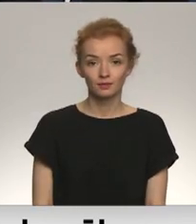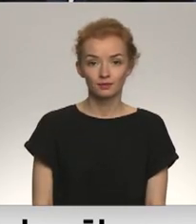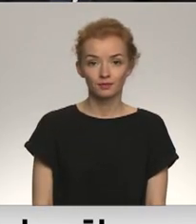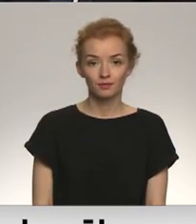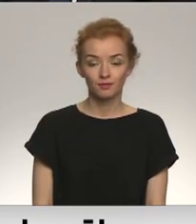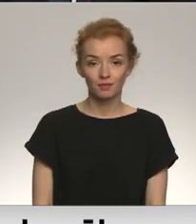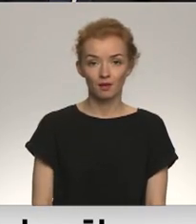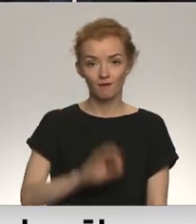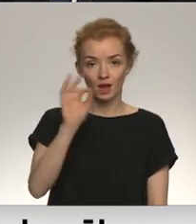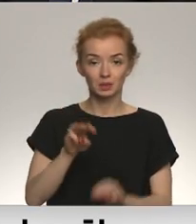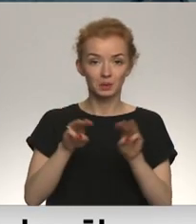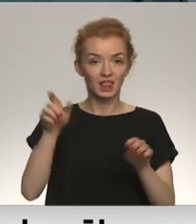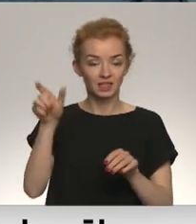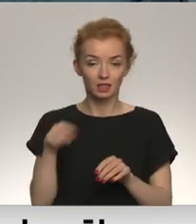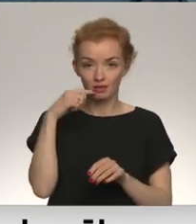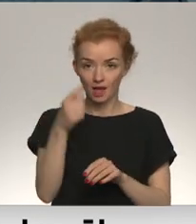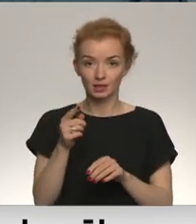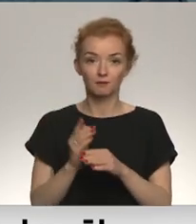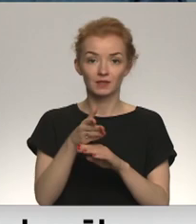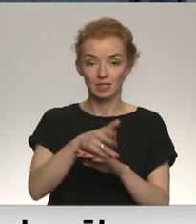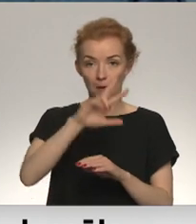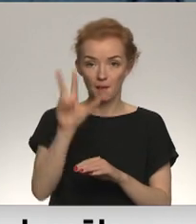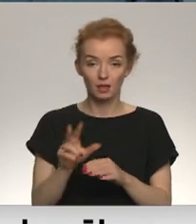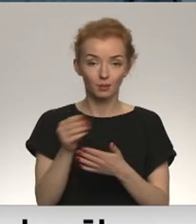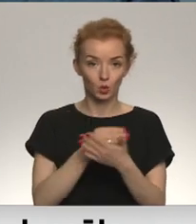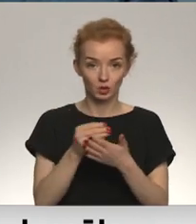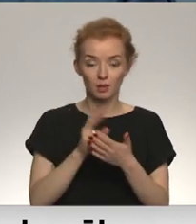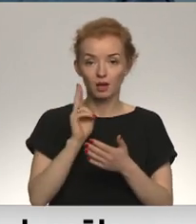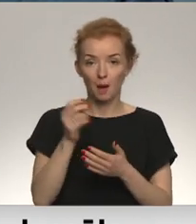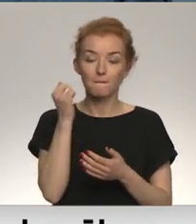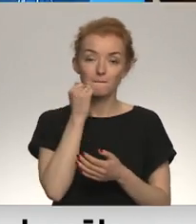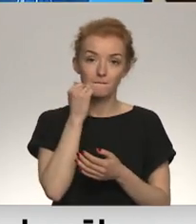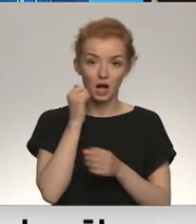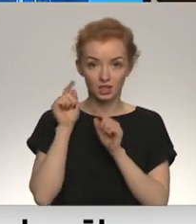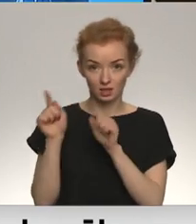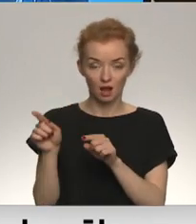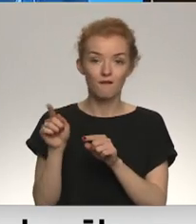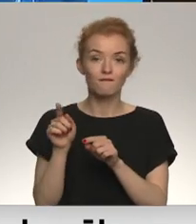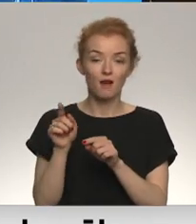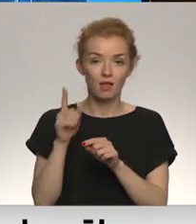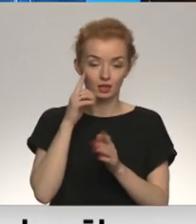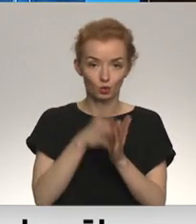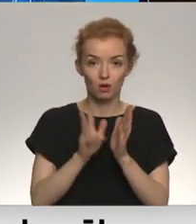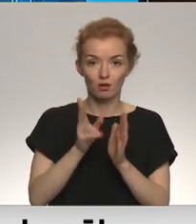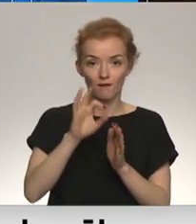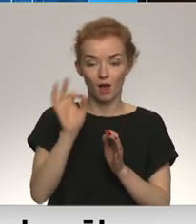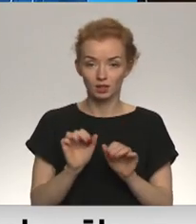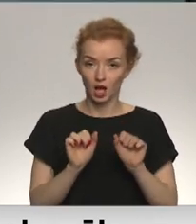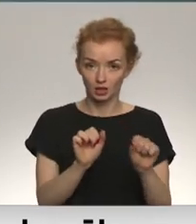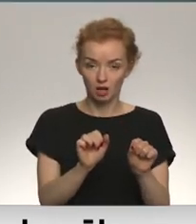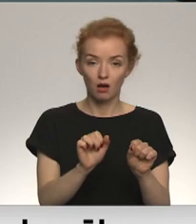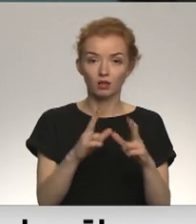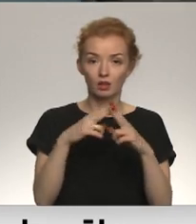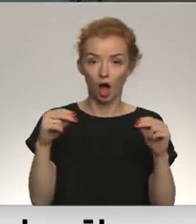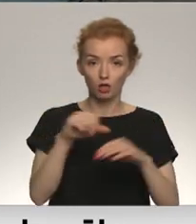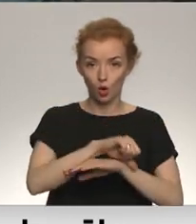Bērbokus svēra, ka vizīta Baltija apliecina Maskavai. Vācijas apņemšanos aizsargāt NATO valstu robežas un šajā